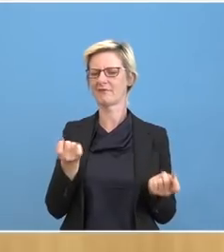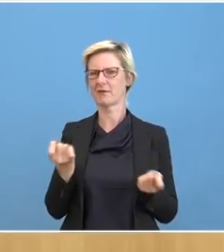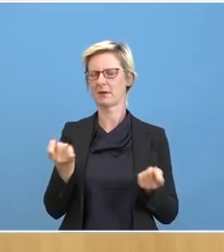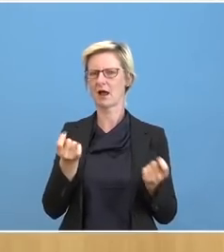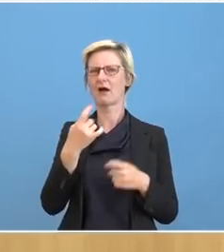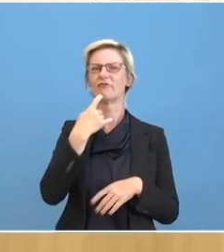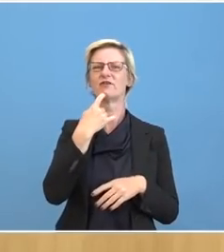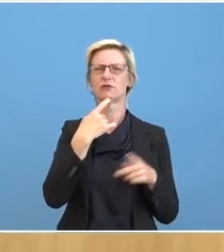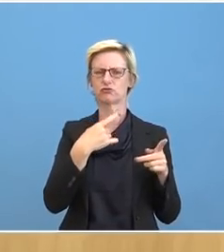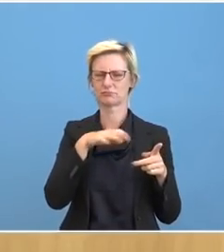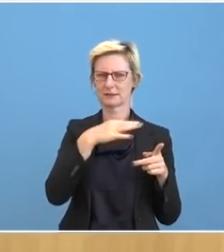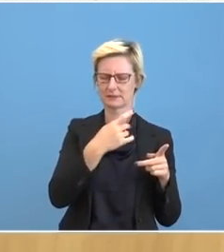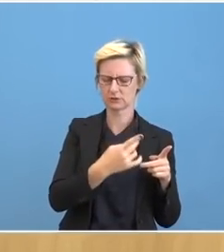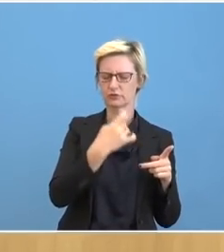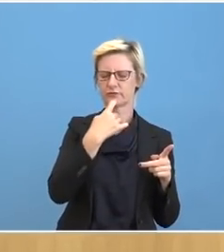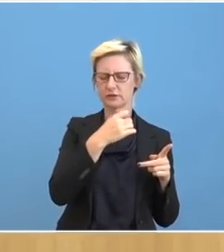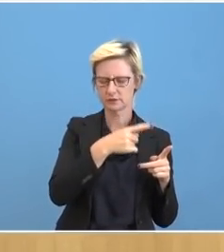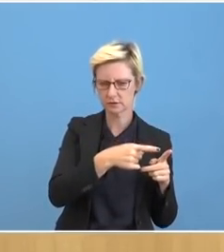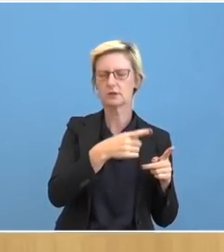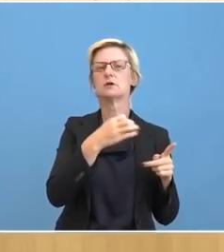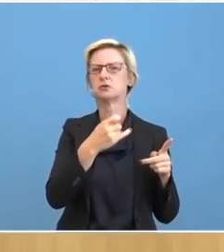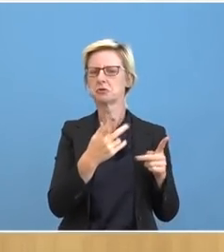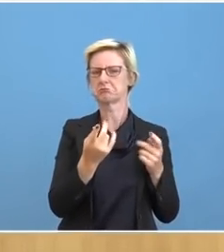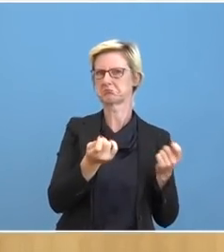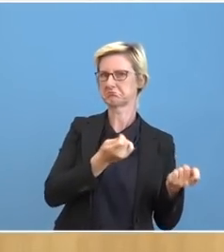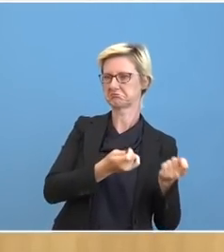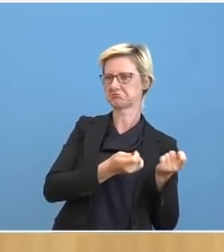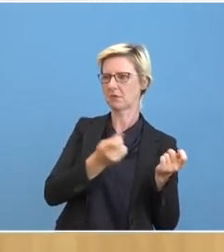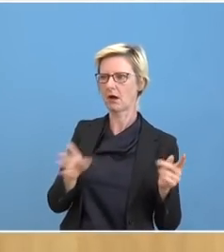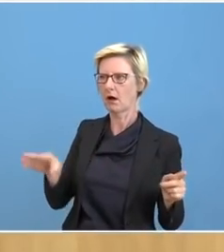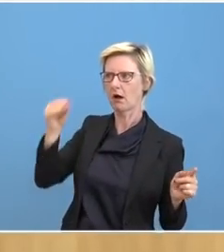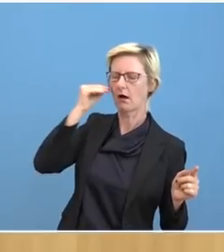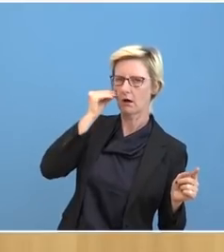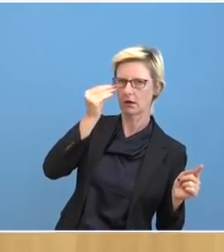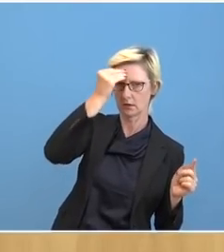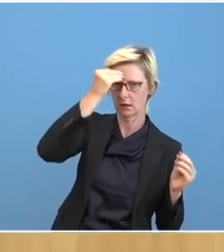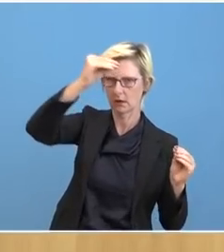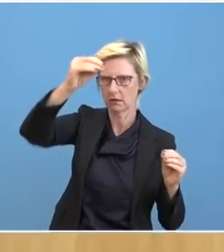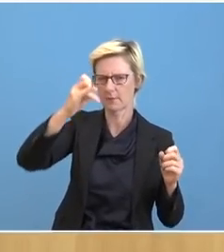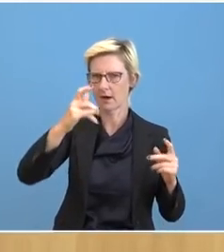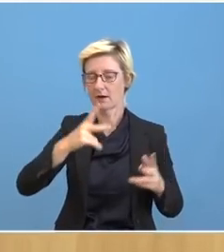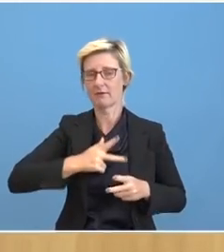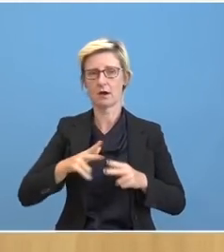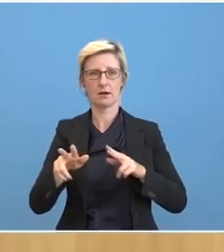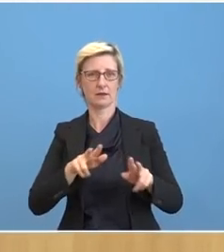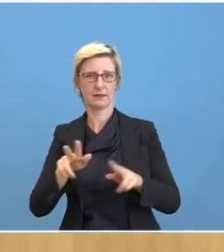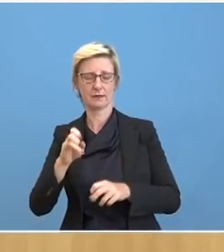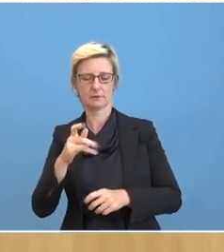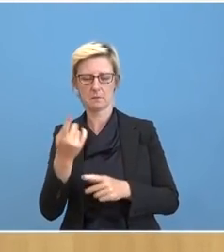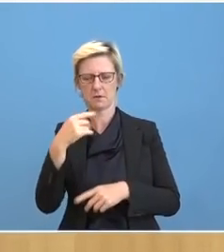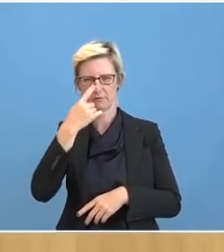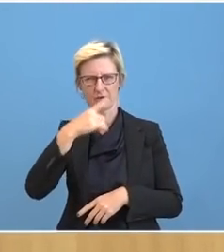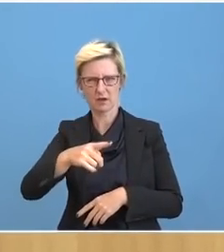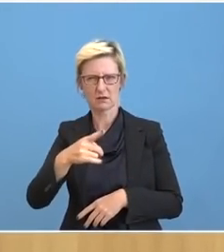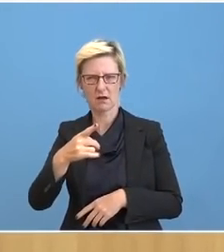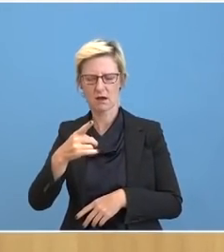finnischen Präsidentschaft in dieser Sache. Ich wollte genau wissen, was die Regierung, wie die Regierung an diesem Freitag, an dem